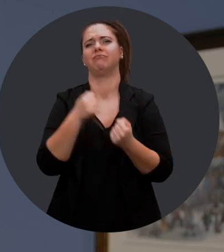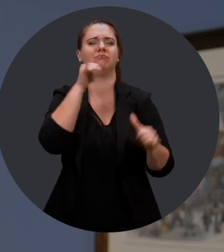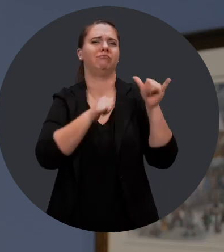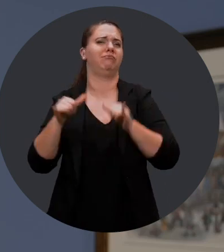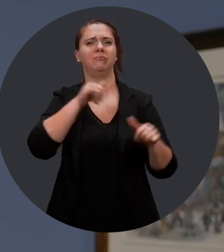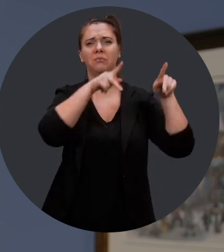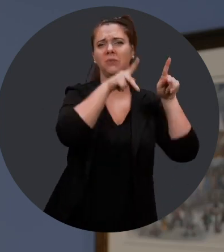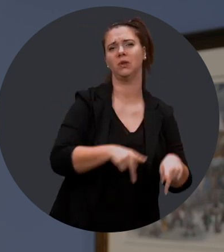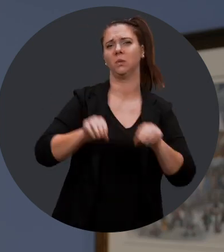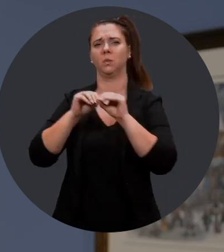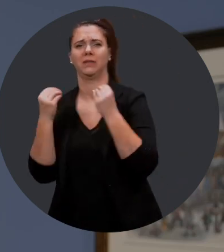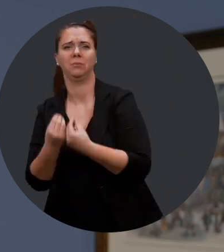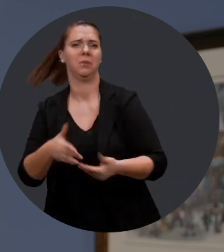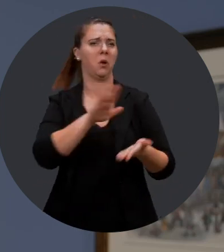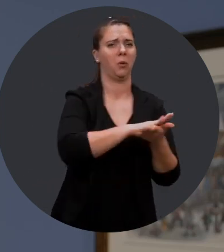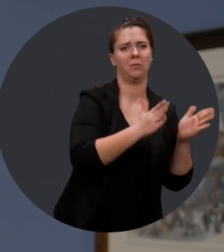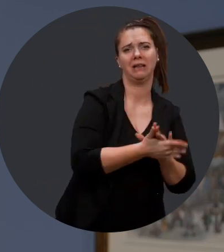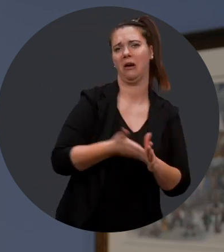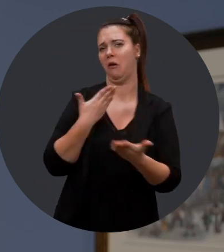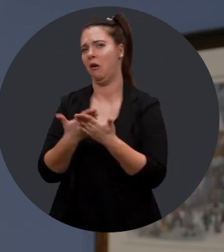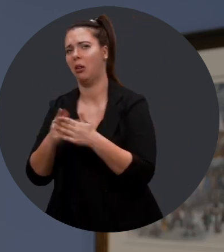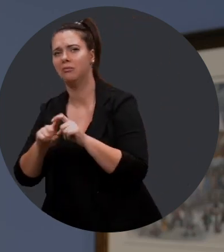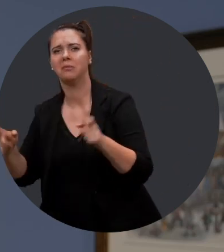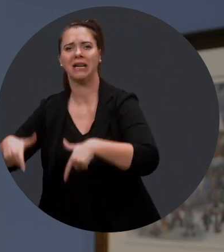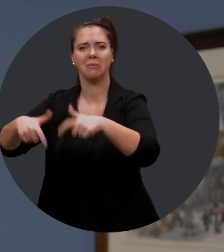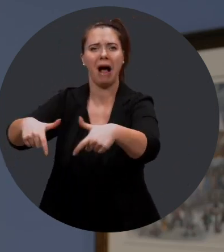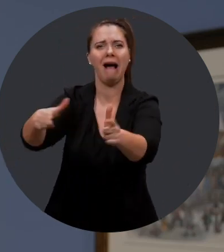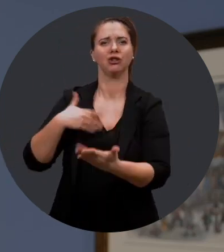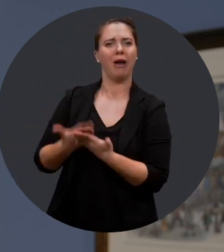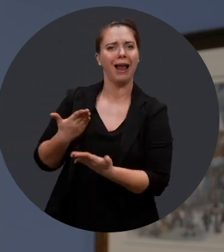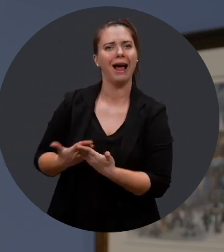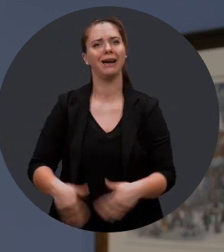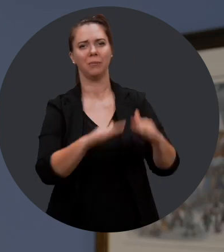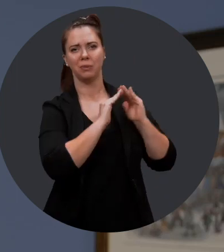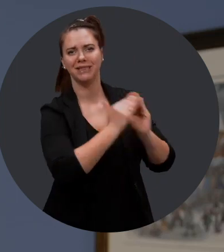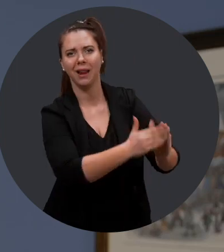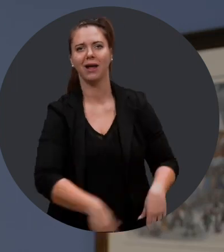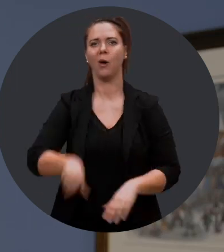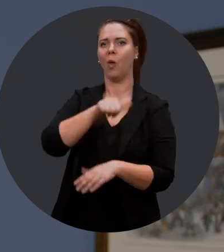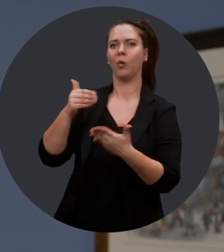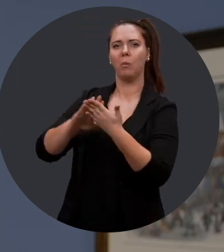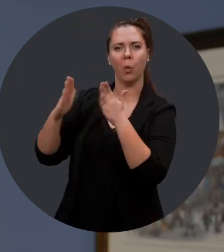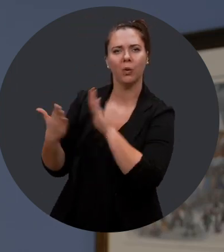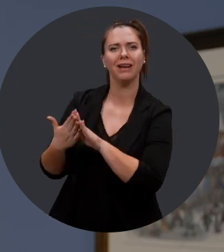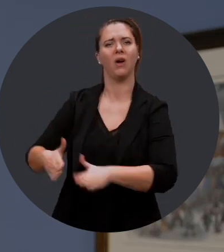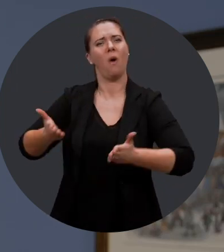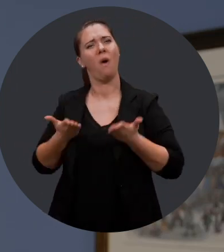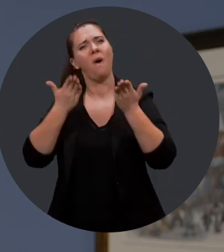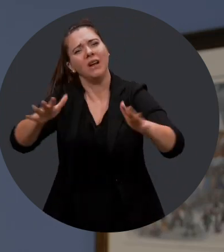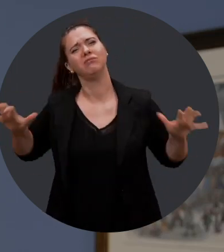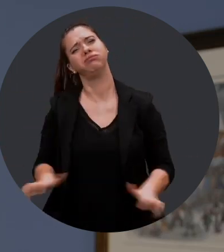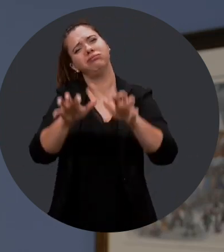ces individus, de ces organismes, de ces entreprises, de ces établissements scolaires, de ces municipalités et des autres